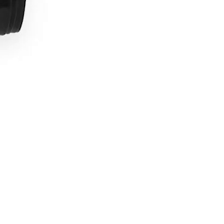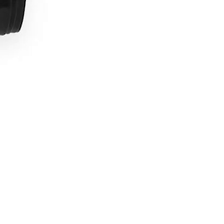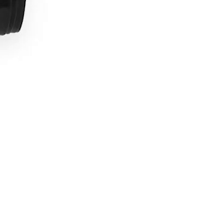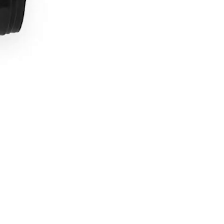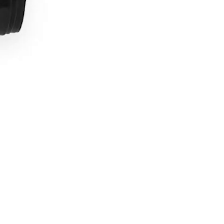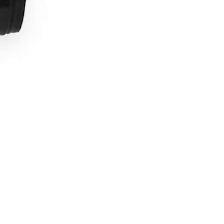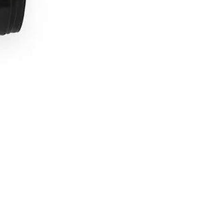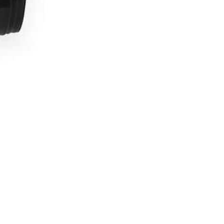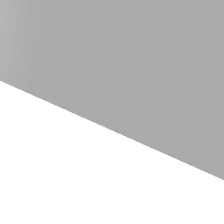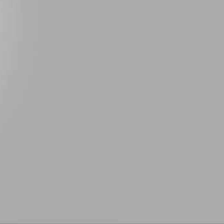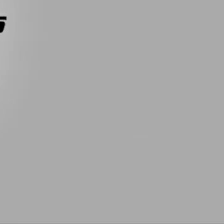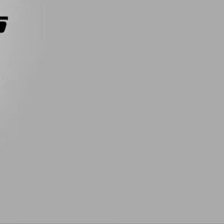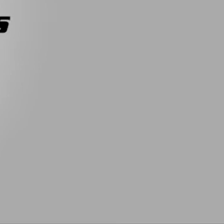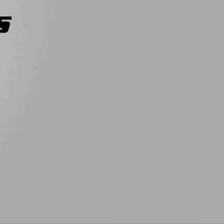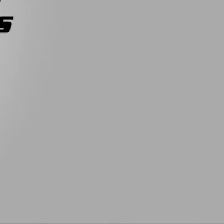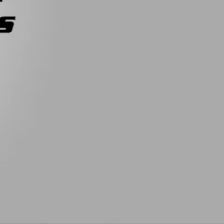Hvala što